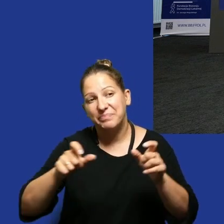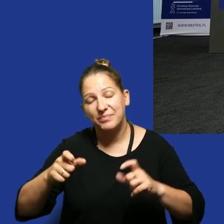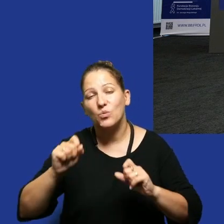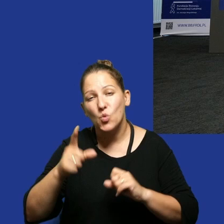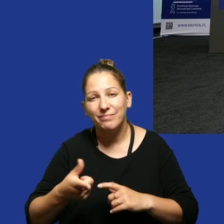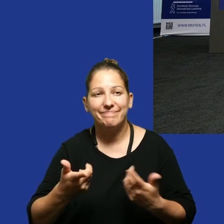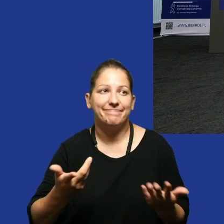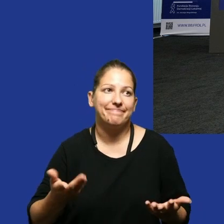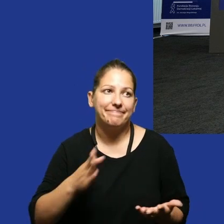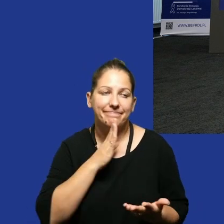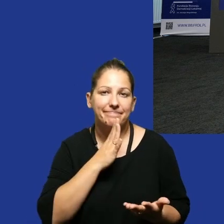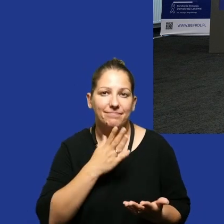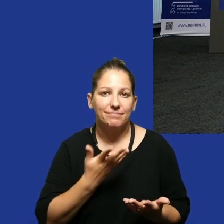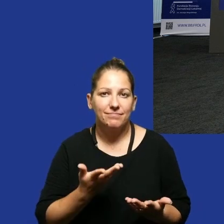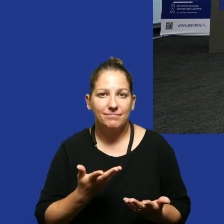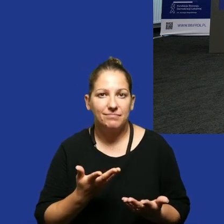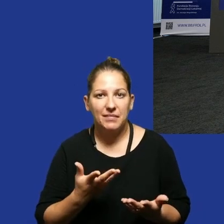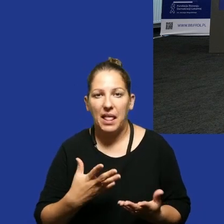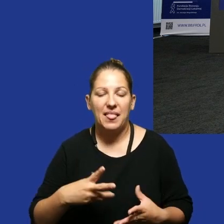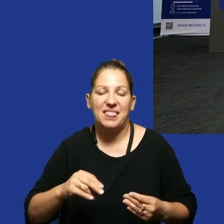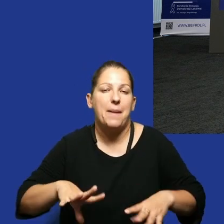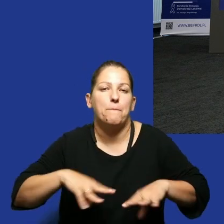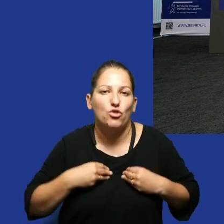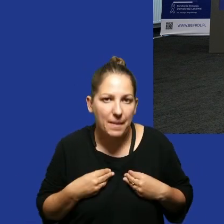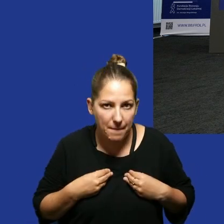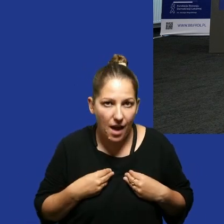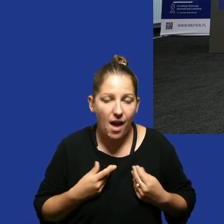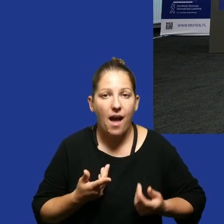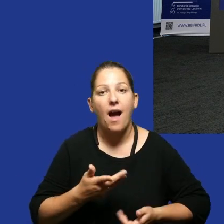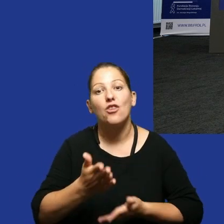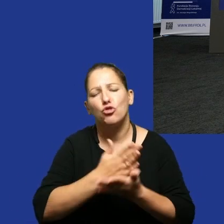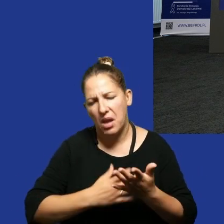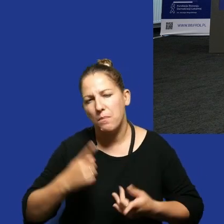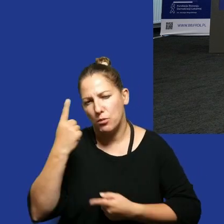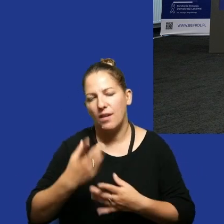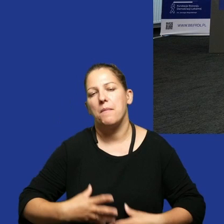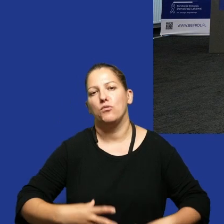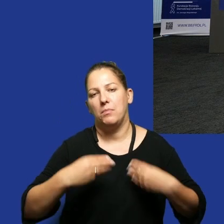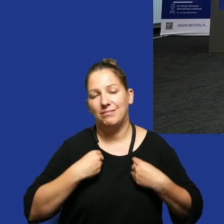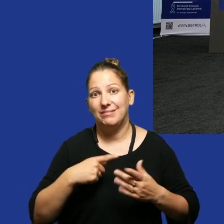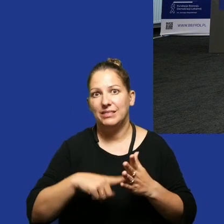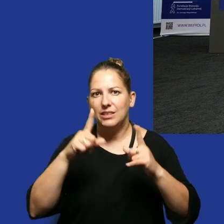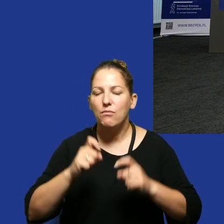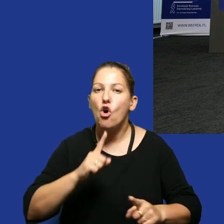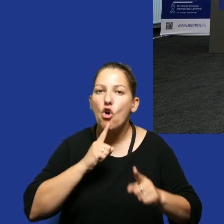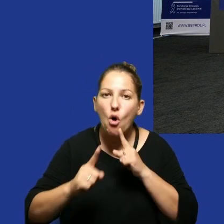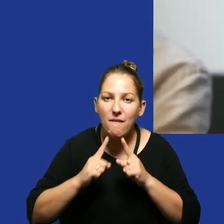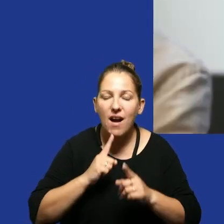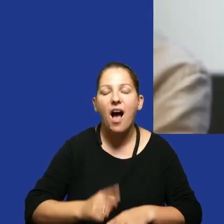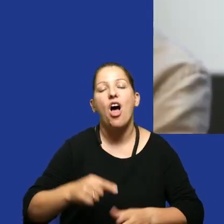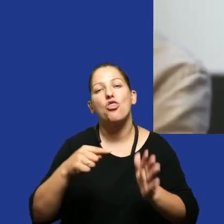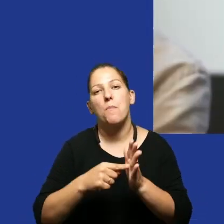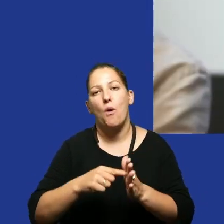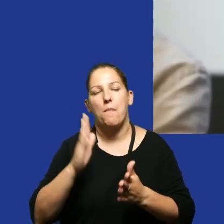która jak to się ładnie mówi was nie przyjmie ale myślę że część przyjmie zacznijmy to od rozmowy a dopiero